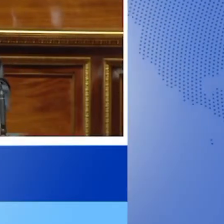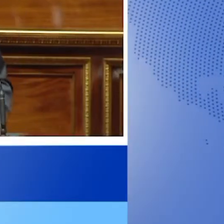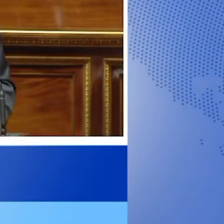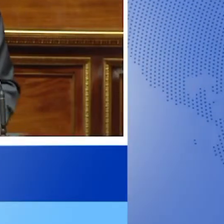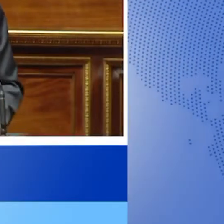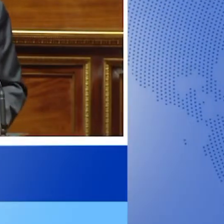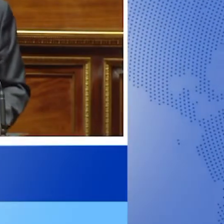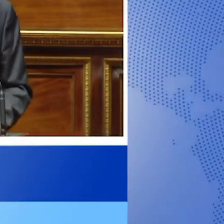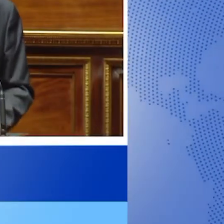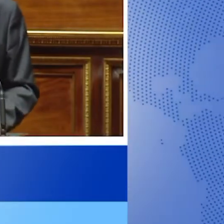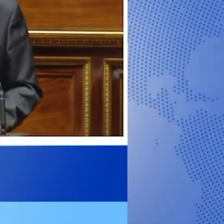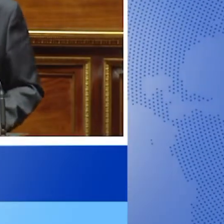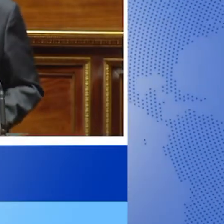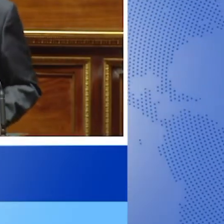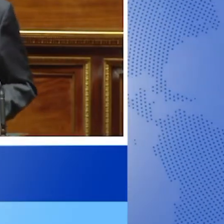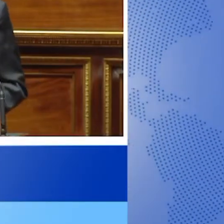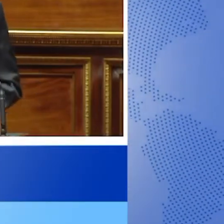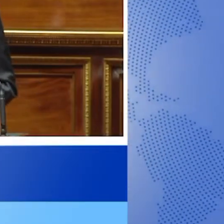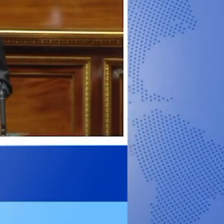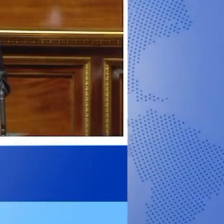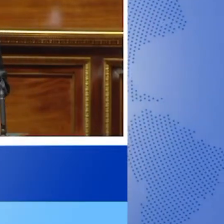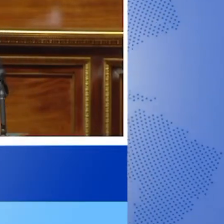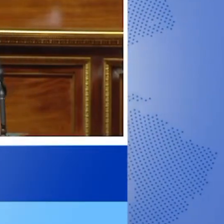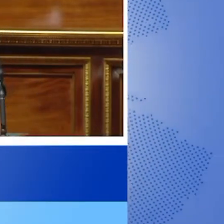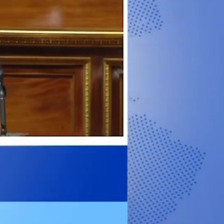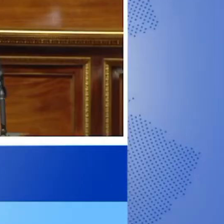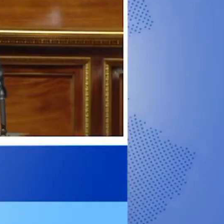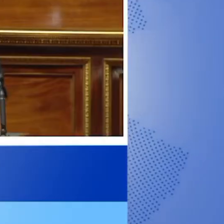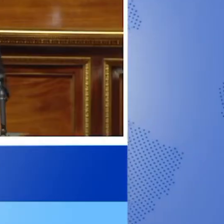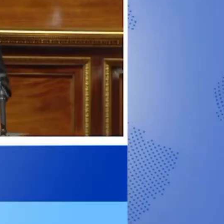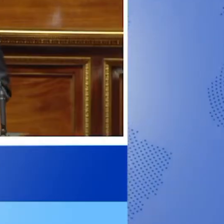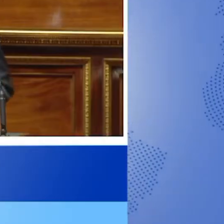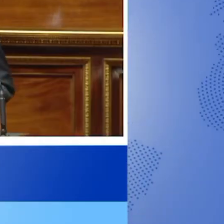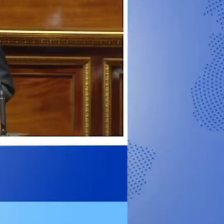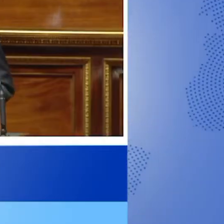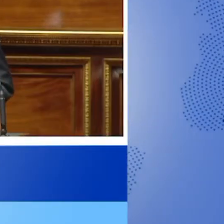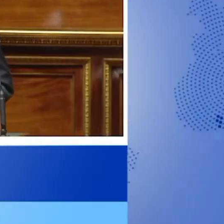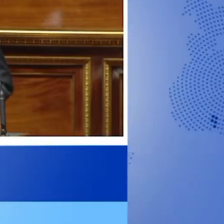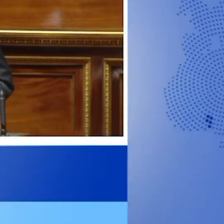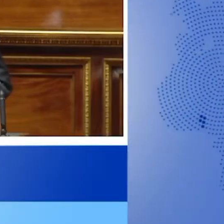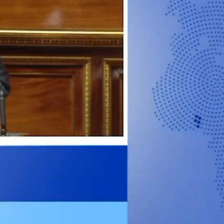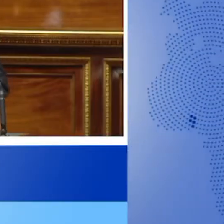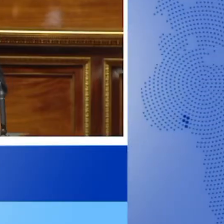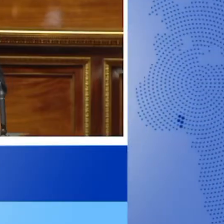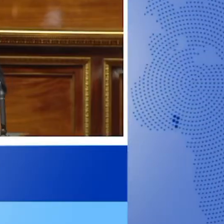annoncée par le premier ministre français vise à contenir la propagation du coronavirus.